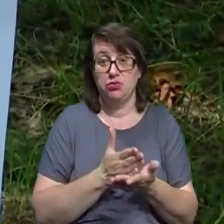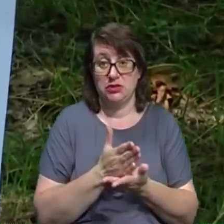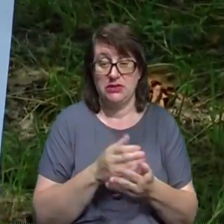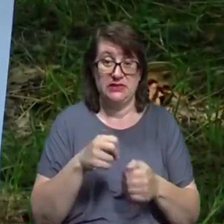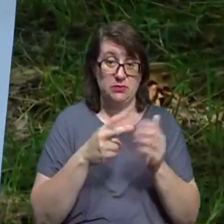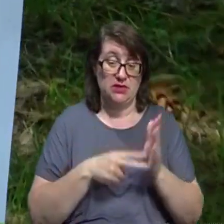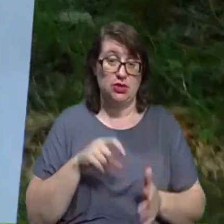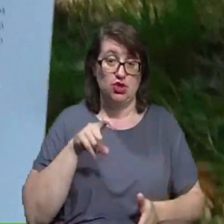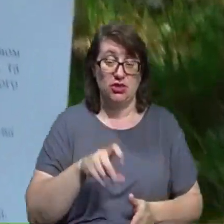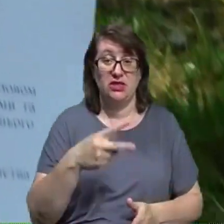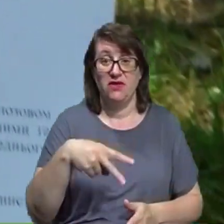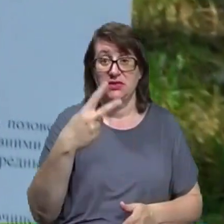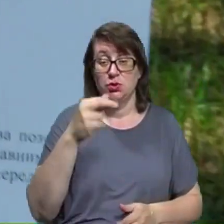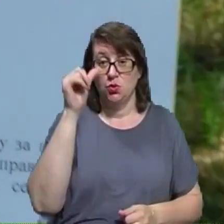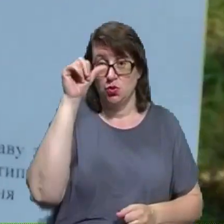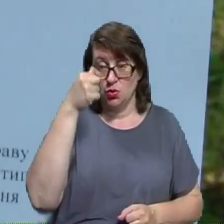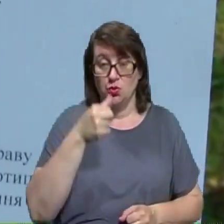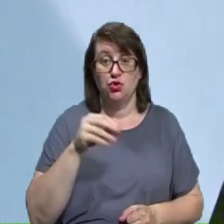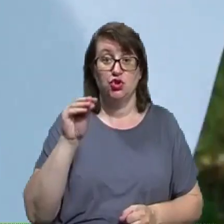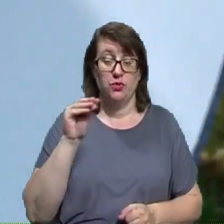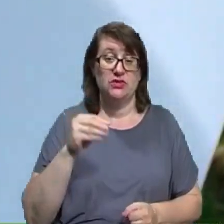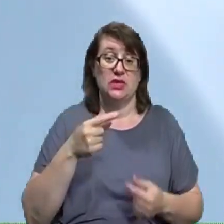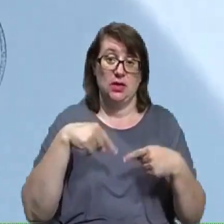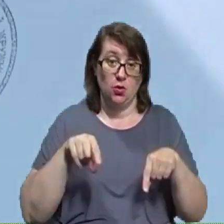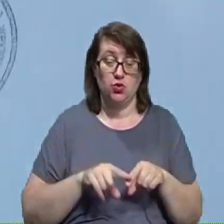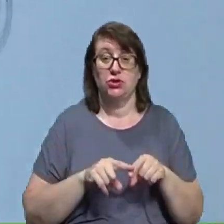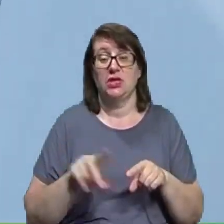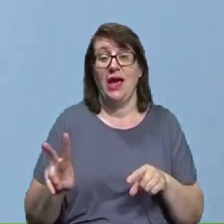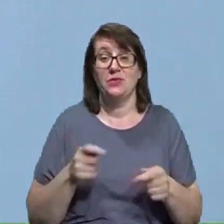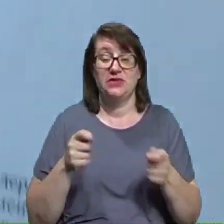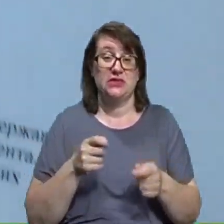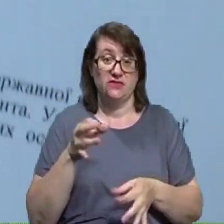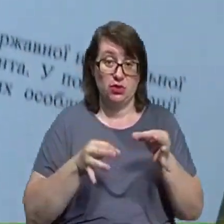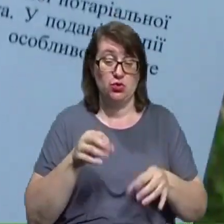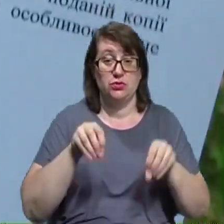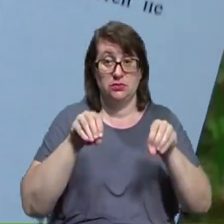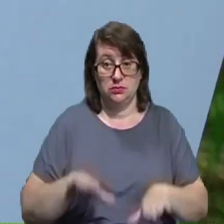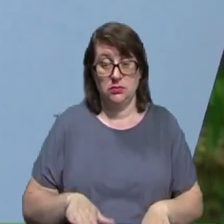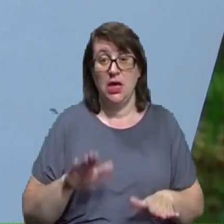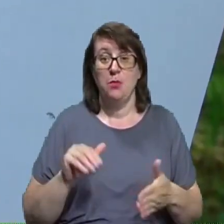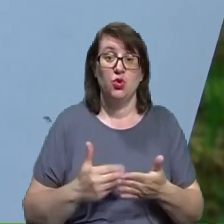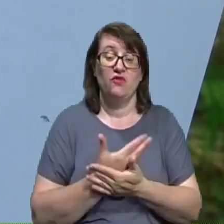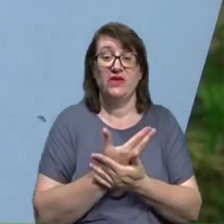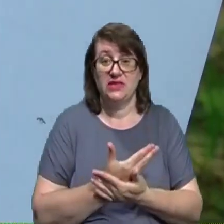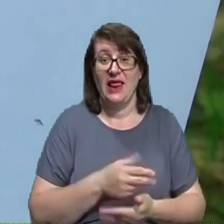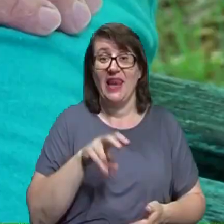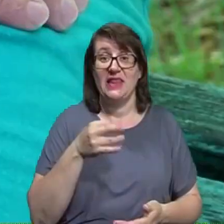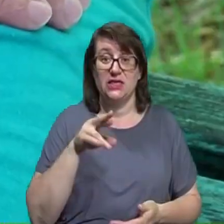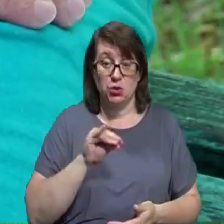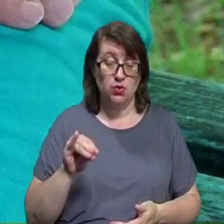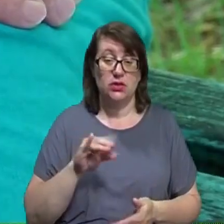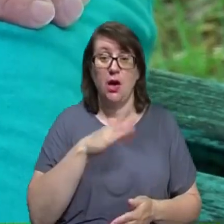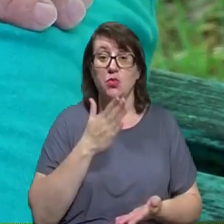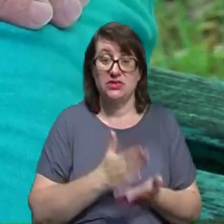2022 року Житомирський окружний адміністративний суд ухвалив рішення поновити Лідію Бученко на посаді негайно